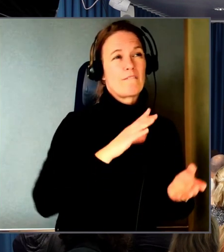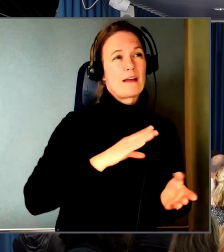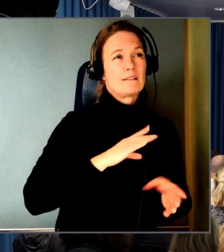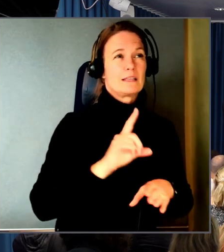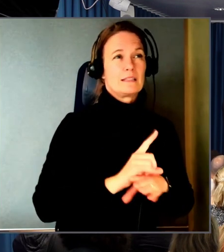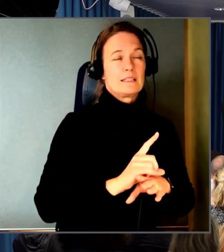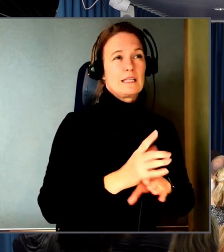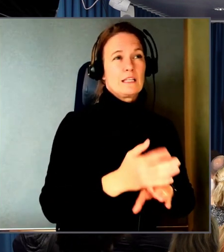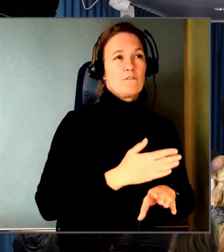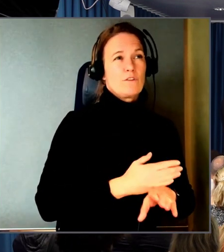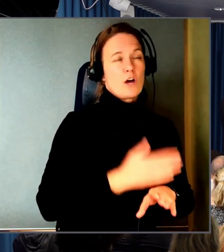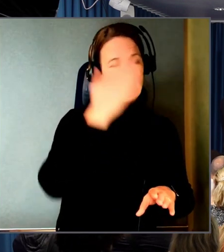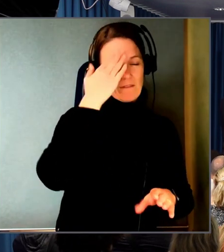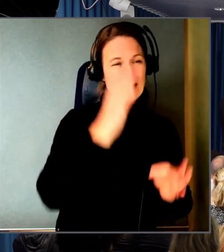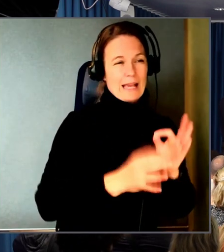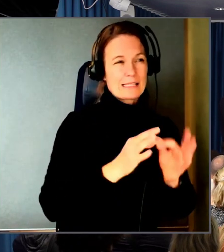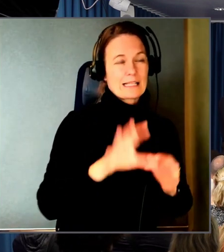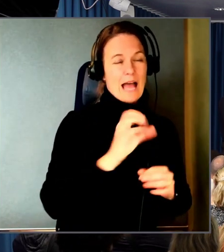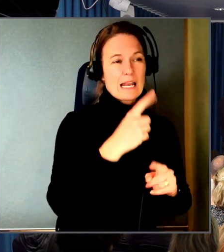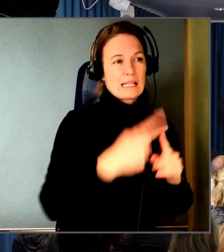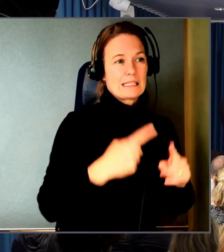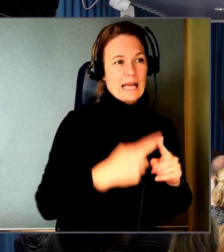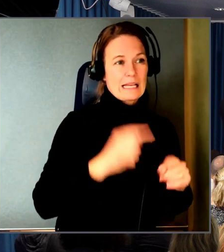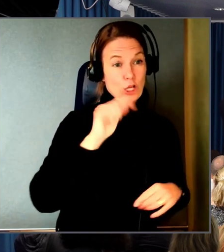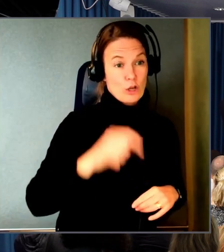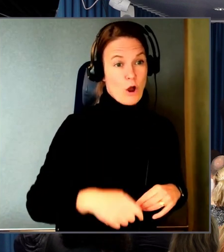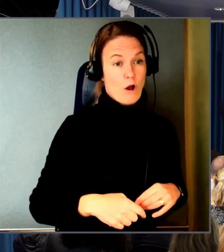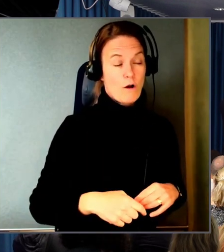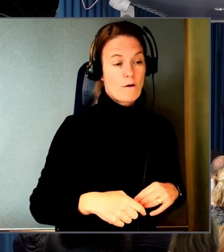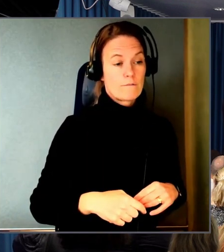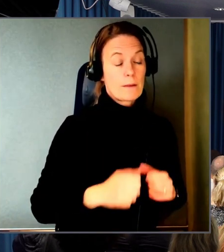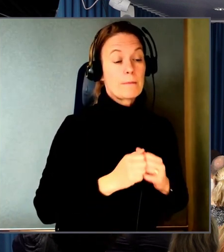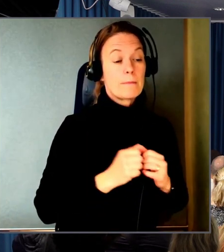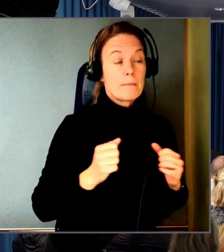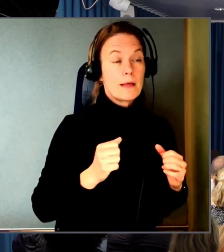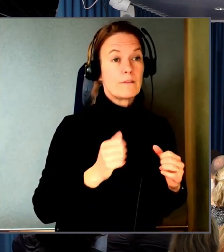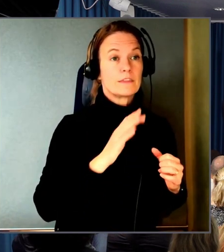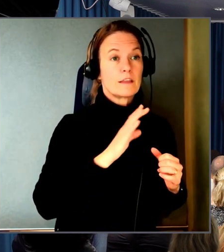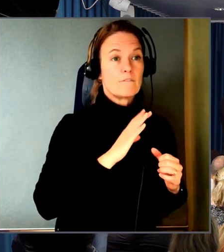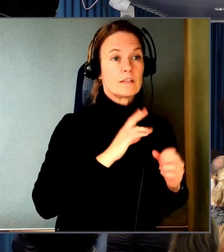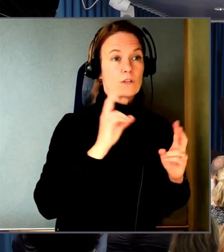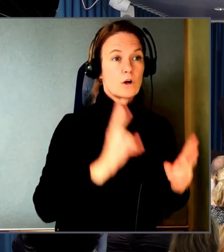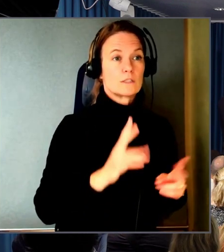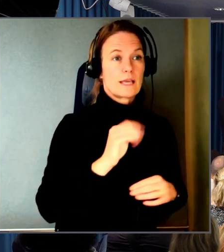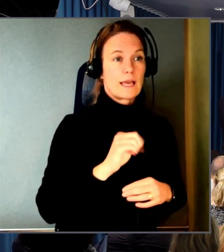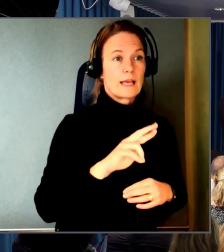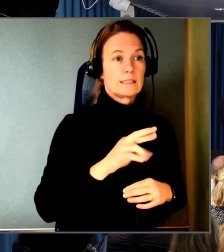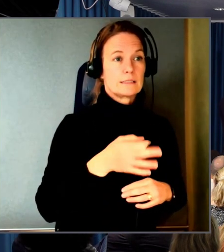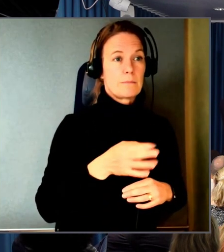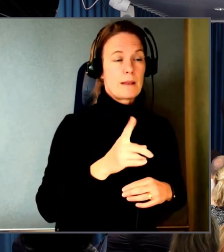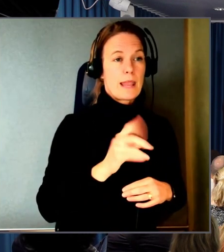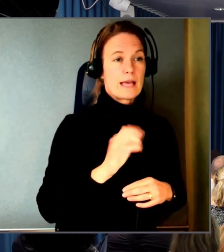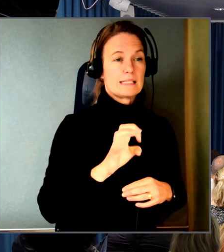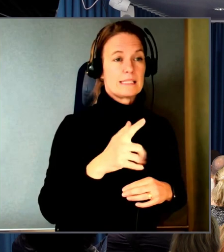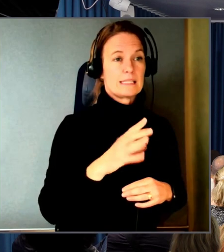veta exakt alla detaljerade krav. Men det finns också explicita införande